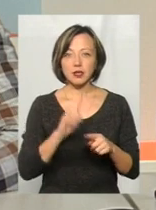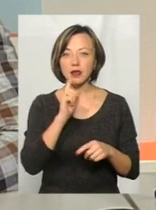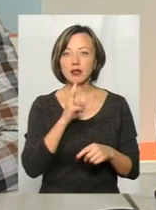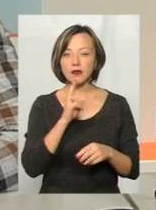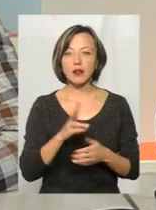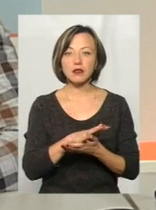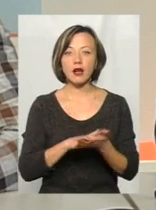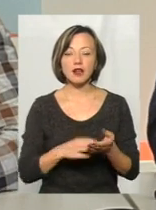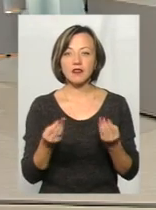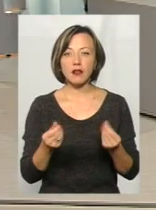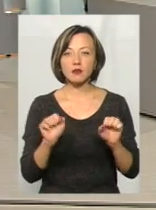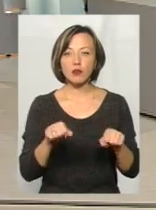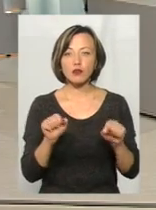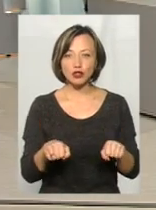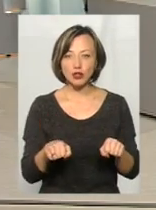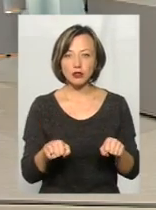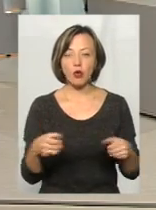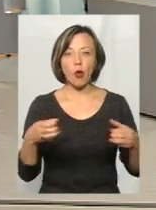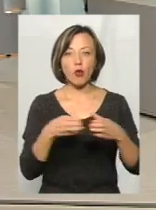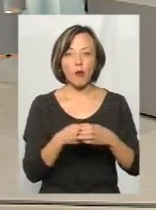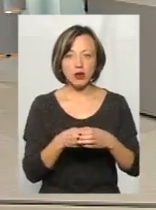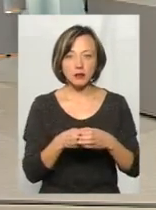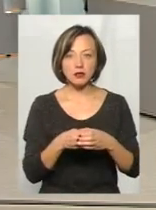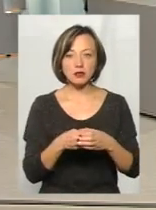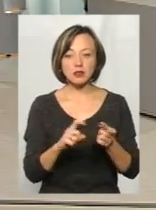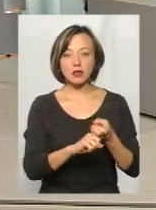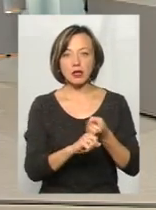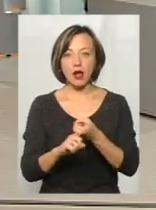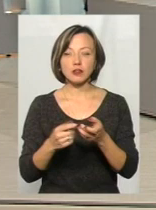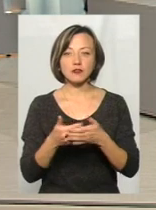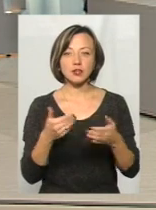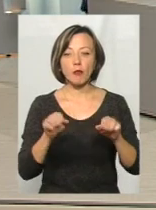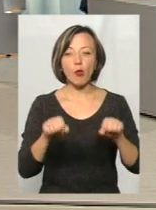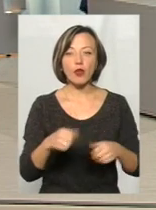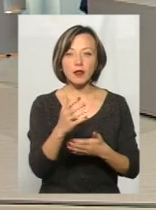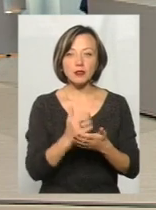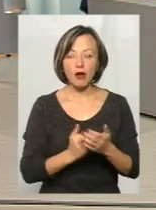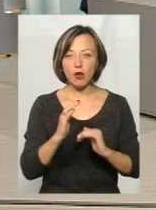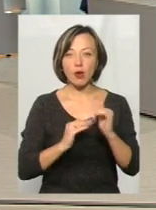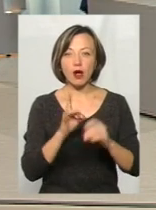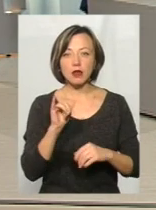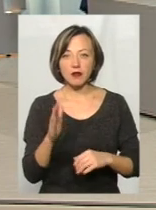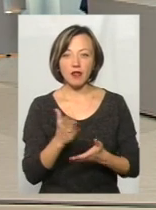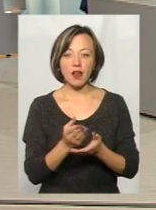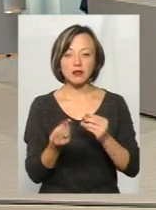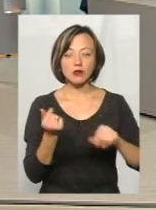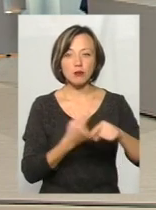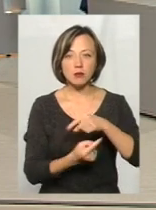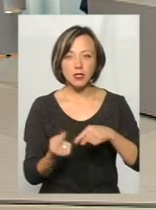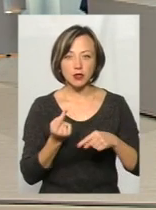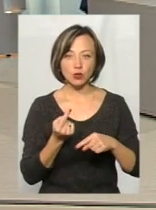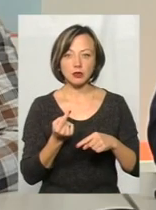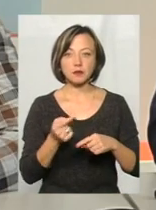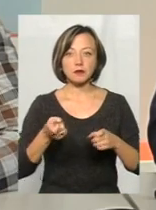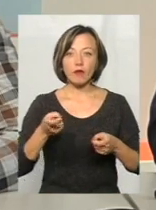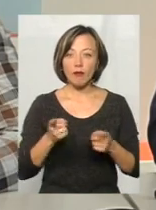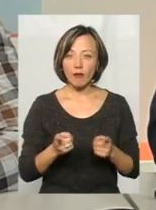фінансова спроможність і взагалі спроможність громади, вона залежить від потенціалу, від кадрів, від наявності бізнесу. І